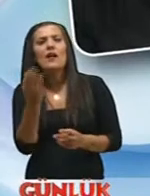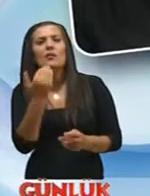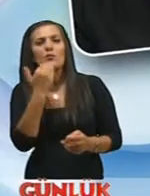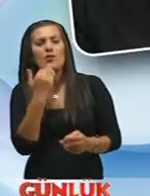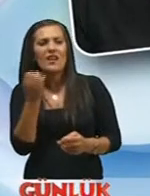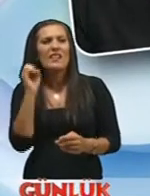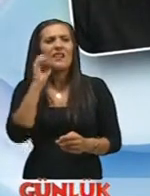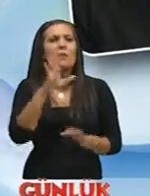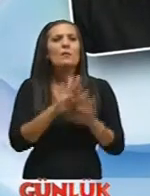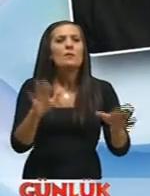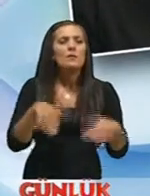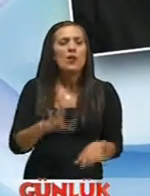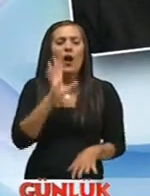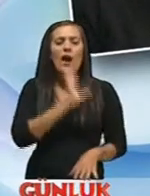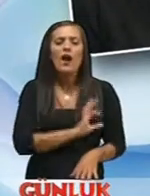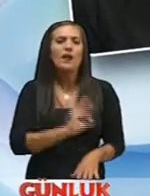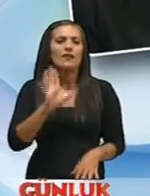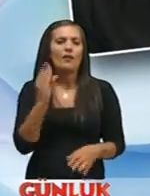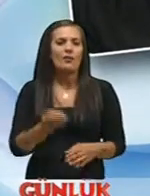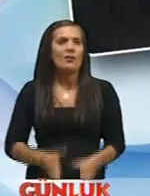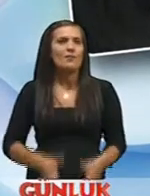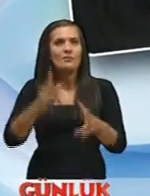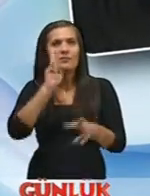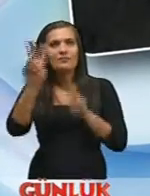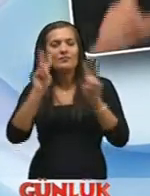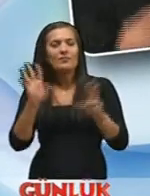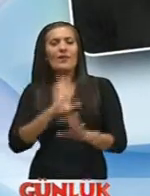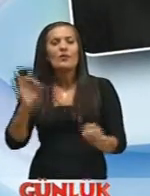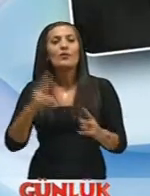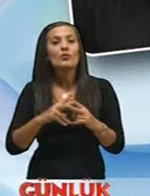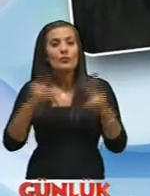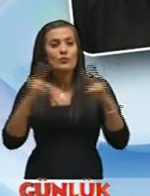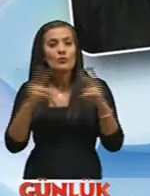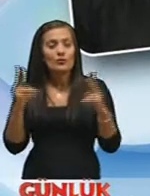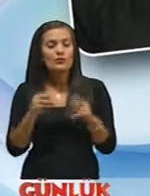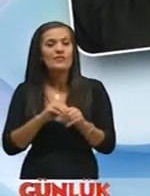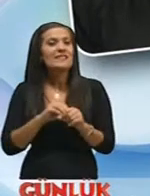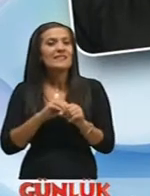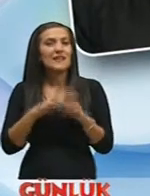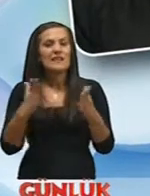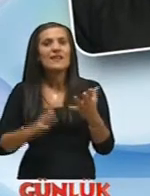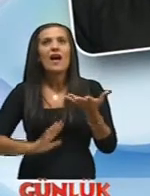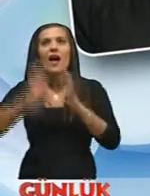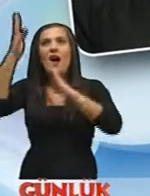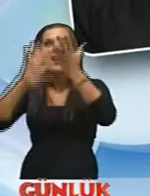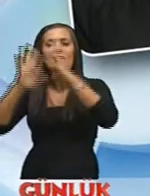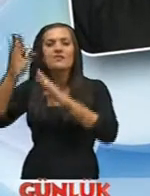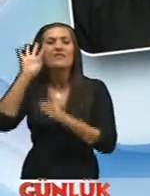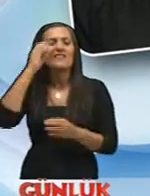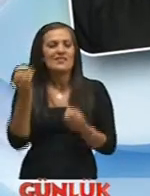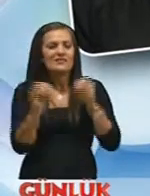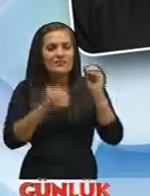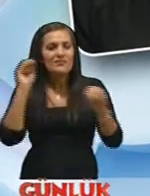lambalar bitmiyor harika bir şey yani harika harika gündüz nasıl ağaçlandırmalar